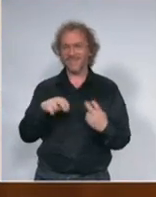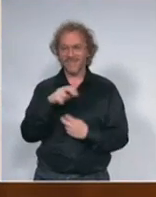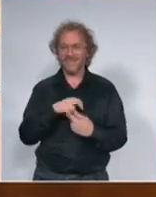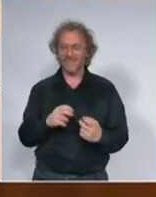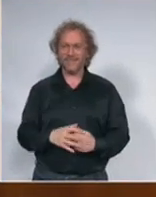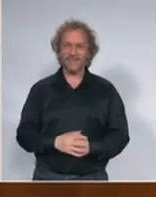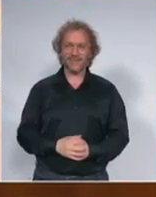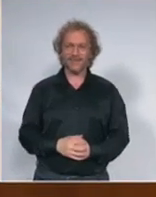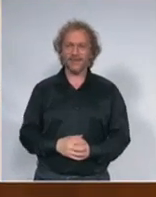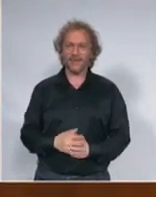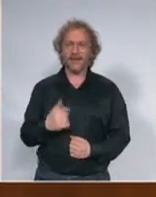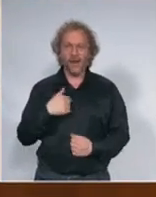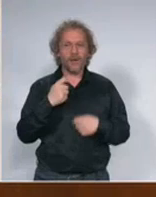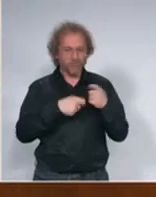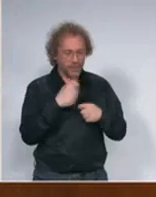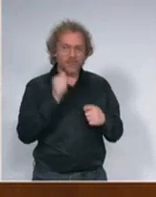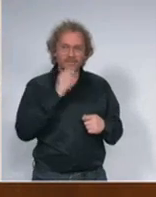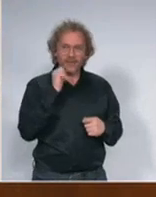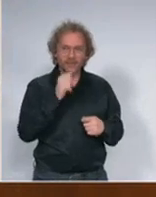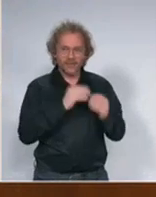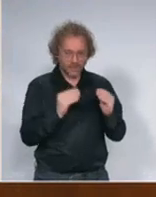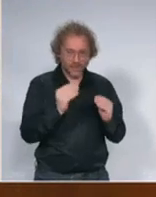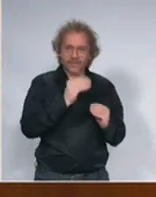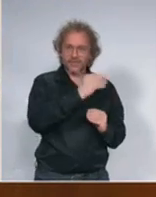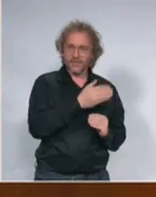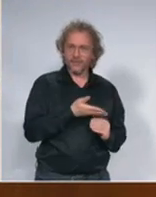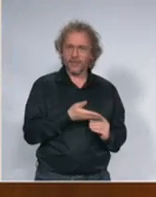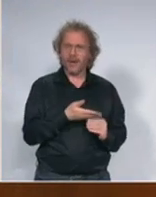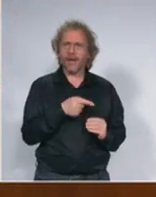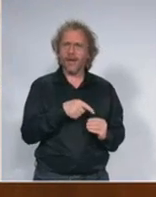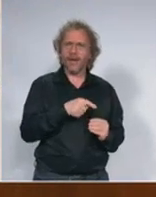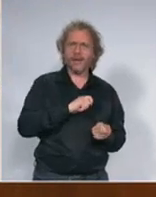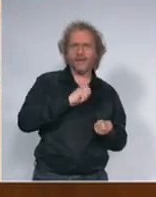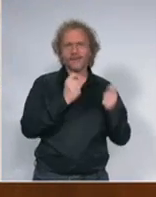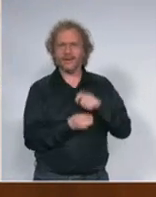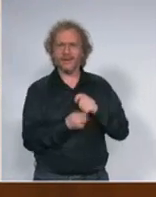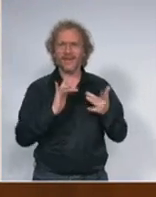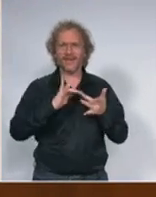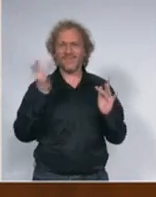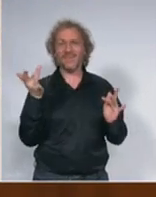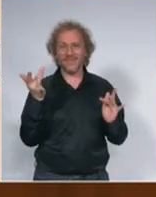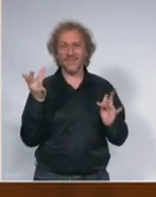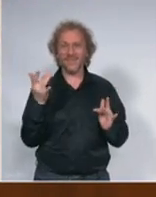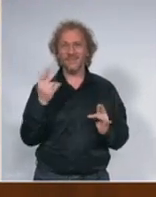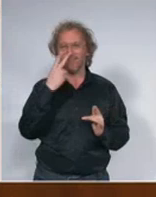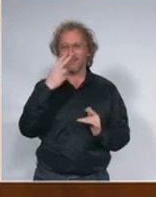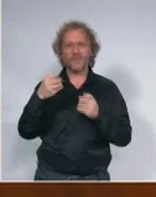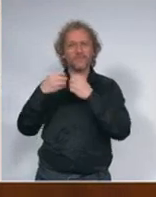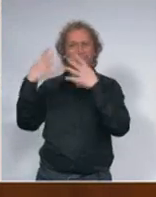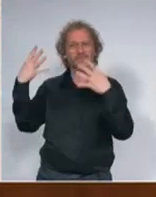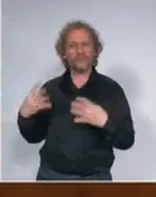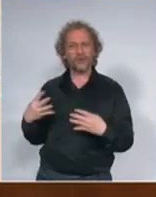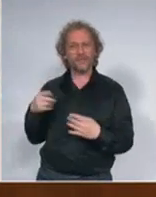ljudi moraju da obavljaju u životu morat će da bude prebačen na digitalni nivo videli smo da se pojavila danas platforma digitalna solidarnost